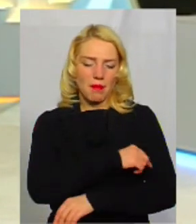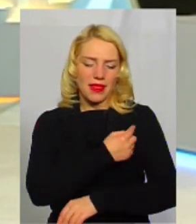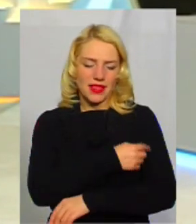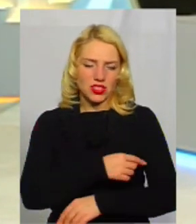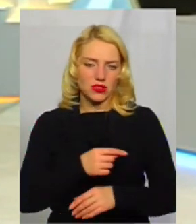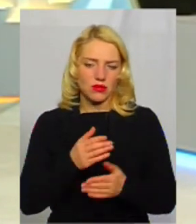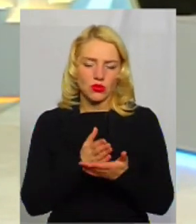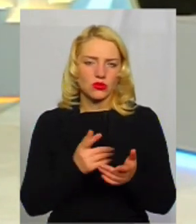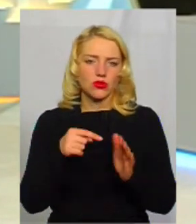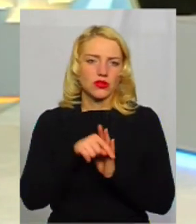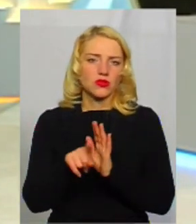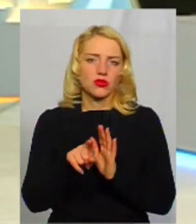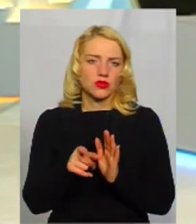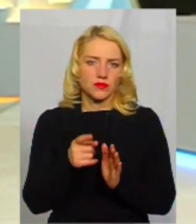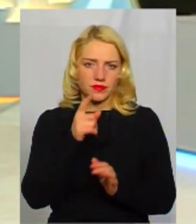це послуги перші.